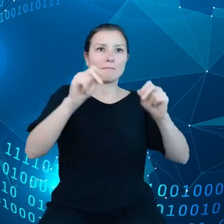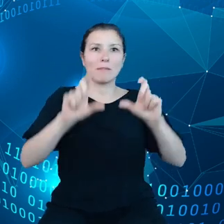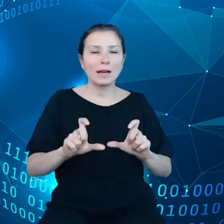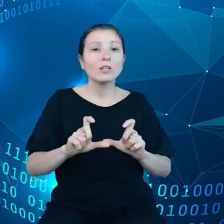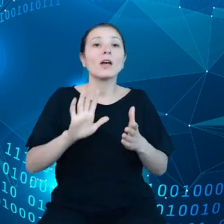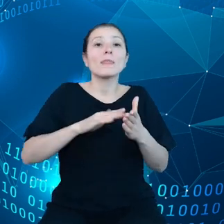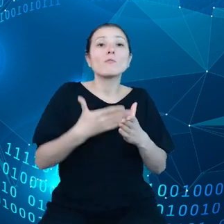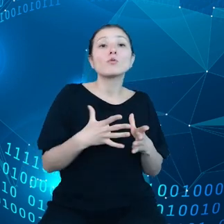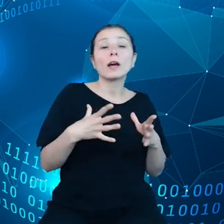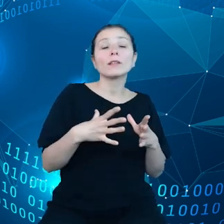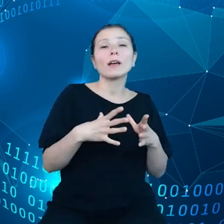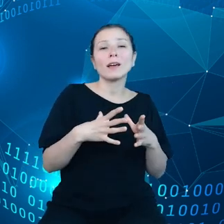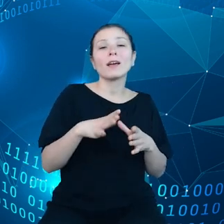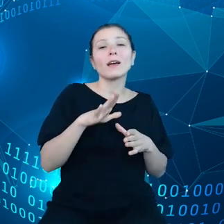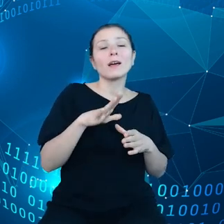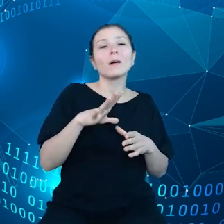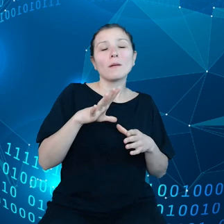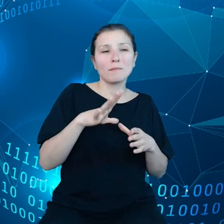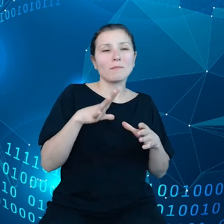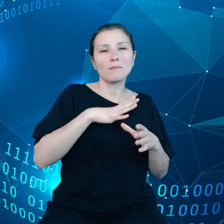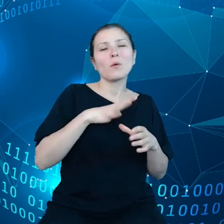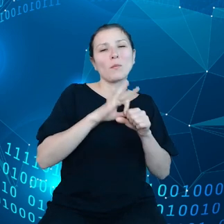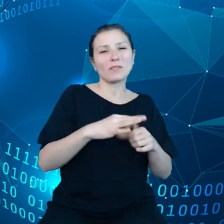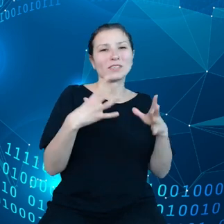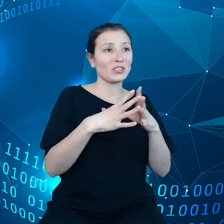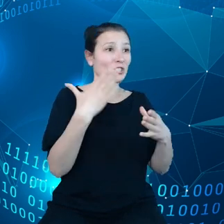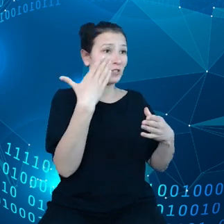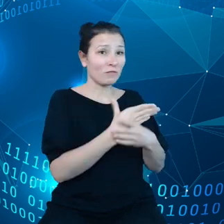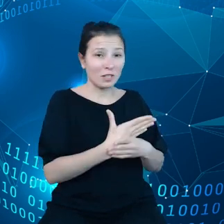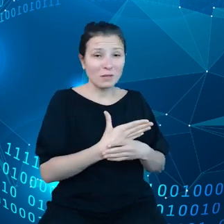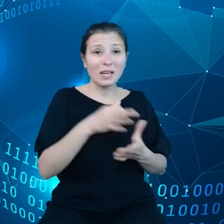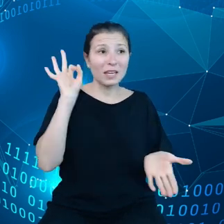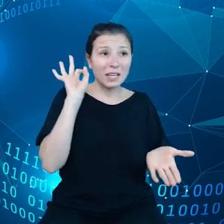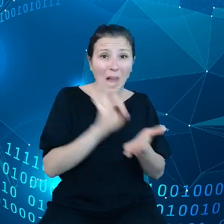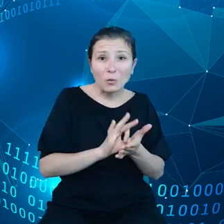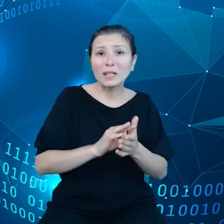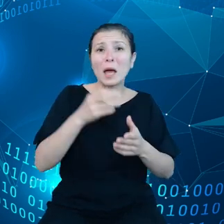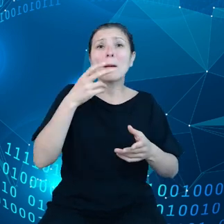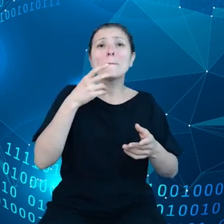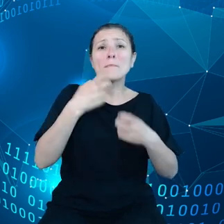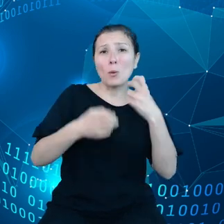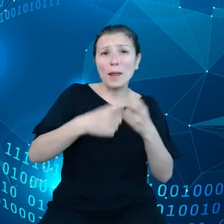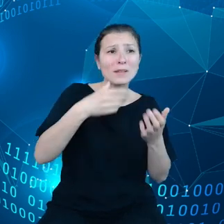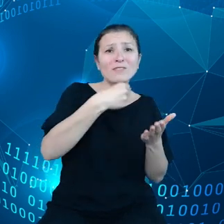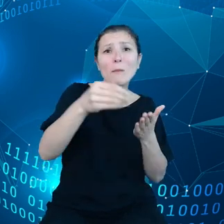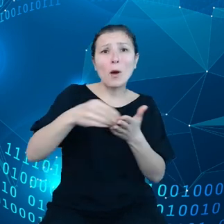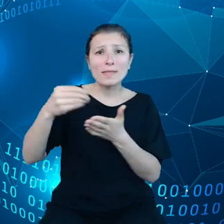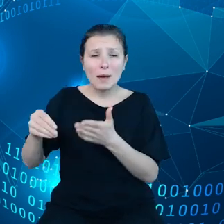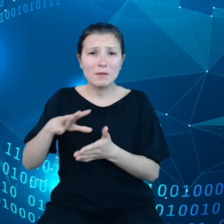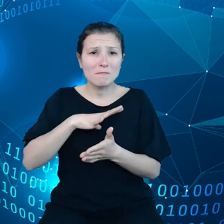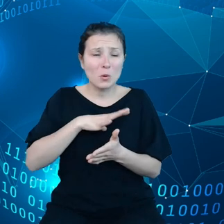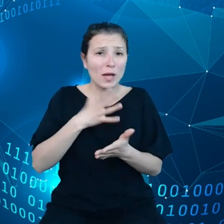mieli komorników w 8 firmach. Jeżeli tak, to być może są albo wielkimi pechowcami,